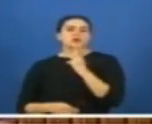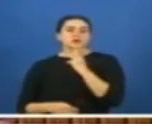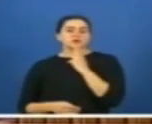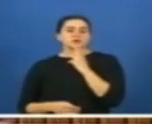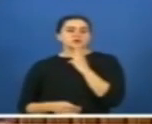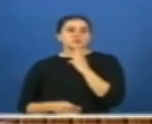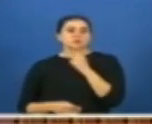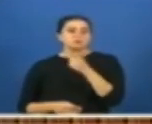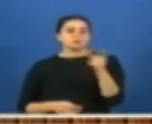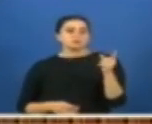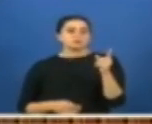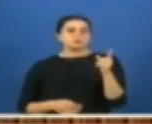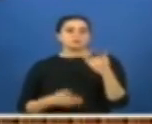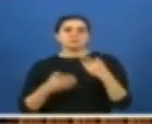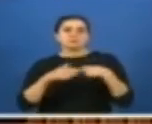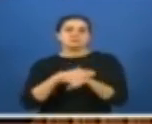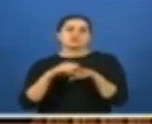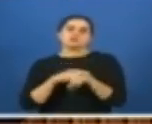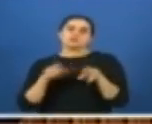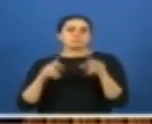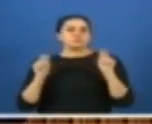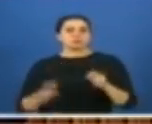erkeklerle zina yapmış sayılır, diyor.